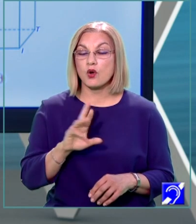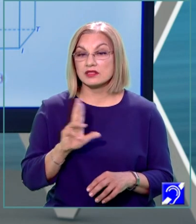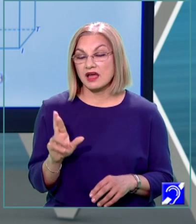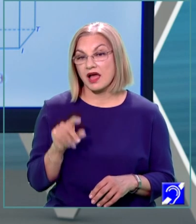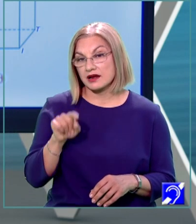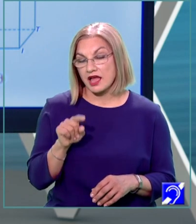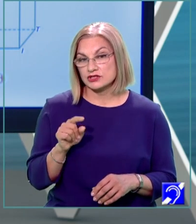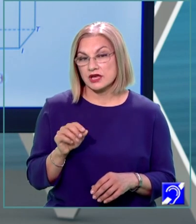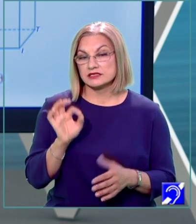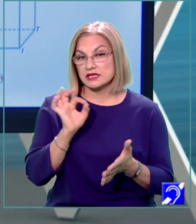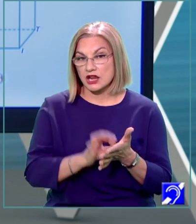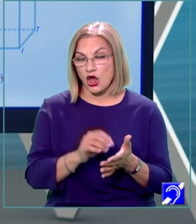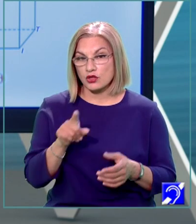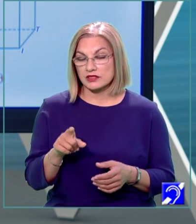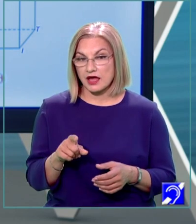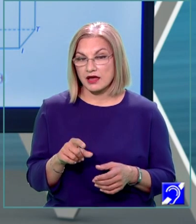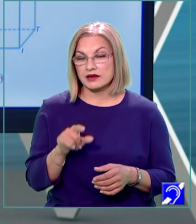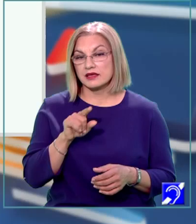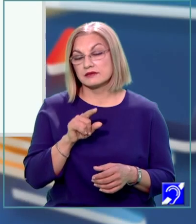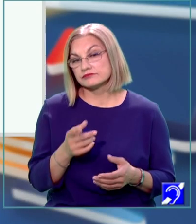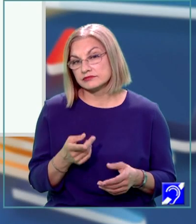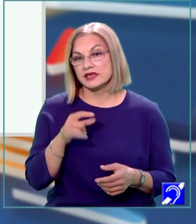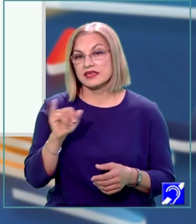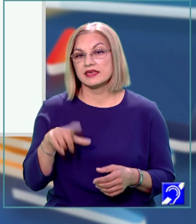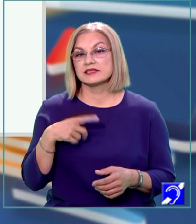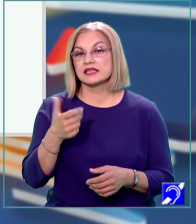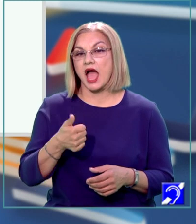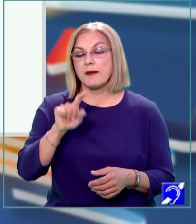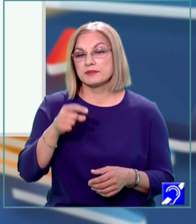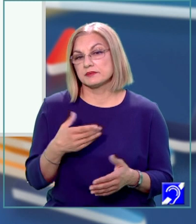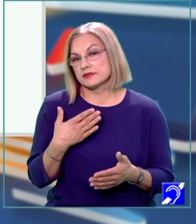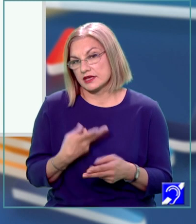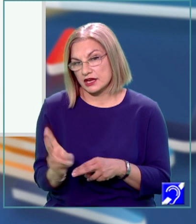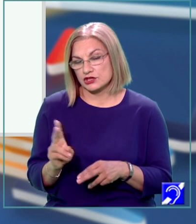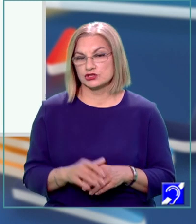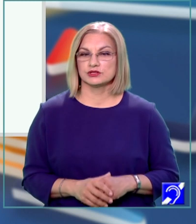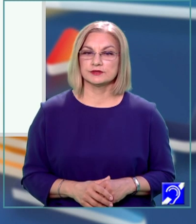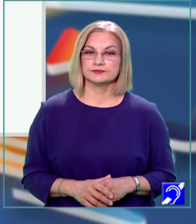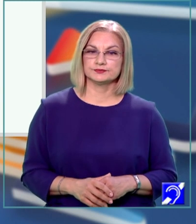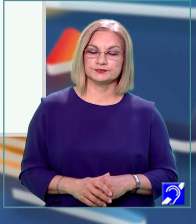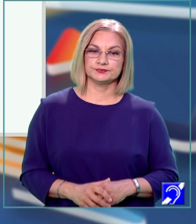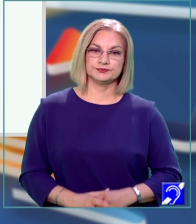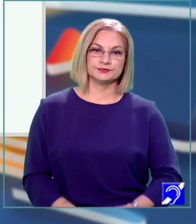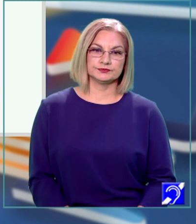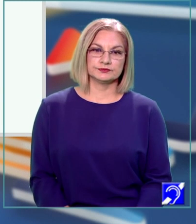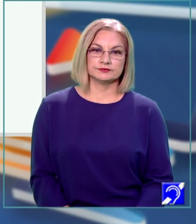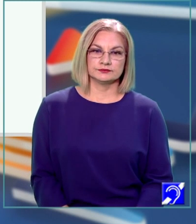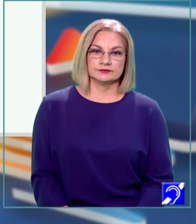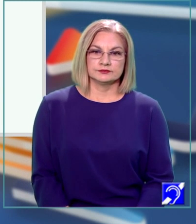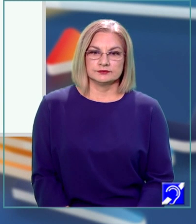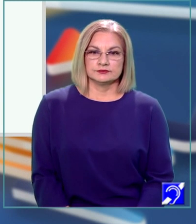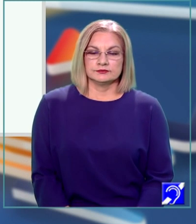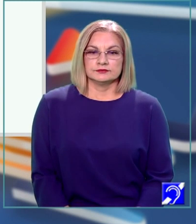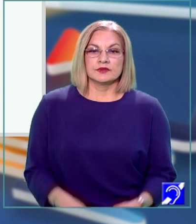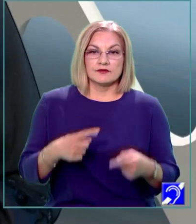notarea realizată lui I îi corespunde A prim. A treia notație nu a fost realizată corect.